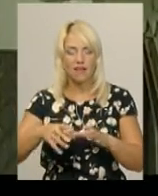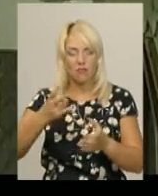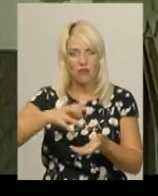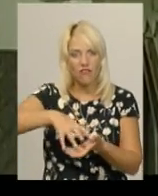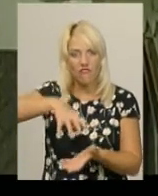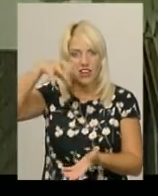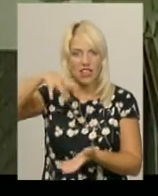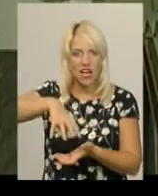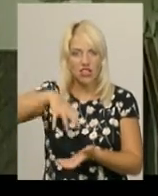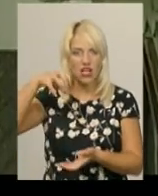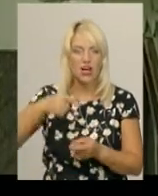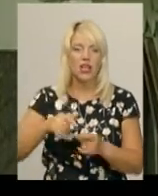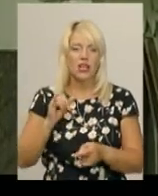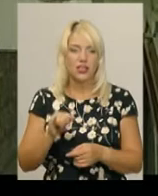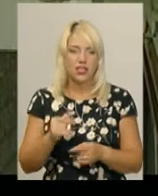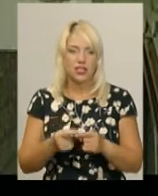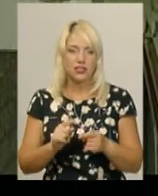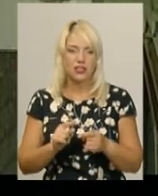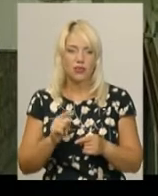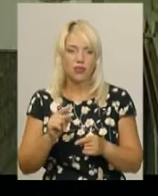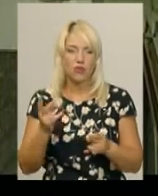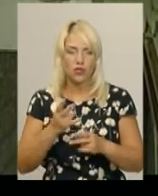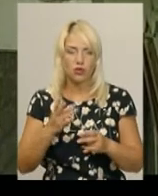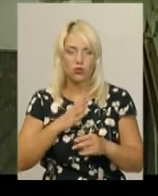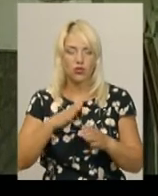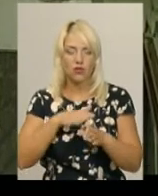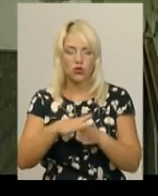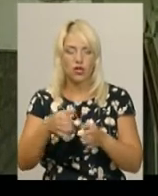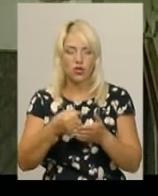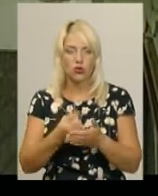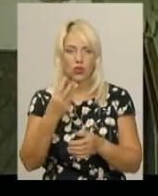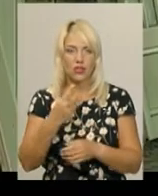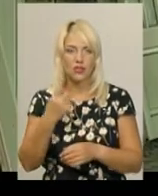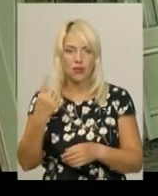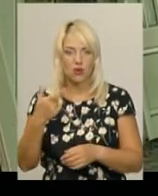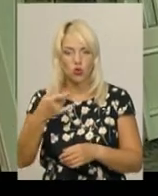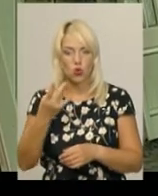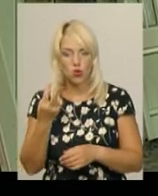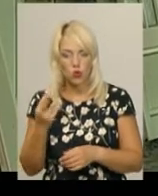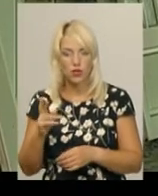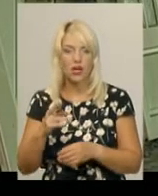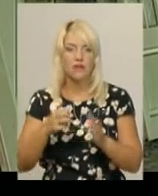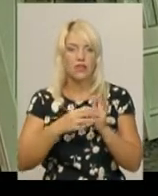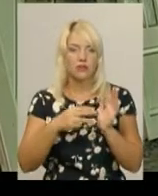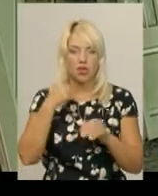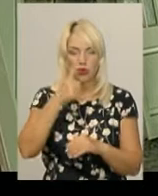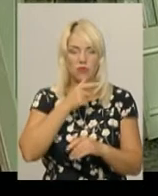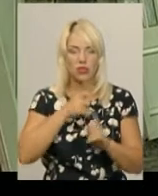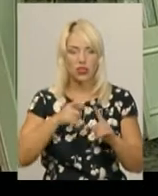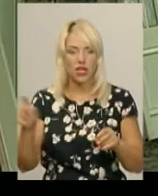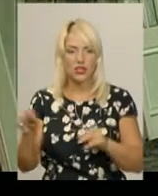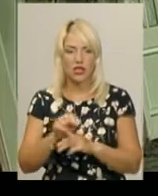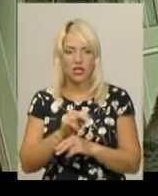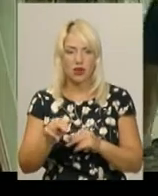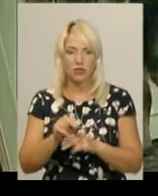календарному графіку виконання робіт термін виконання до 31 грудня 2018 року. На час ремонту пацієнтам гематологічного